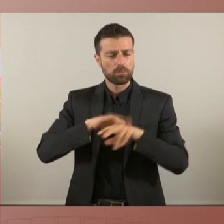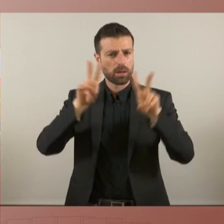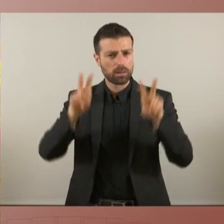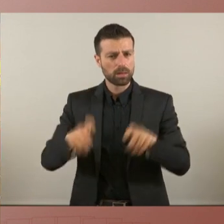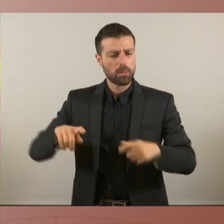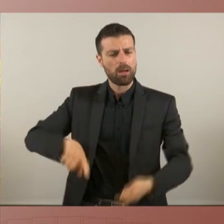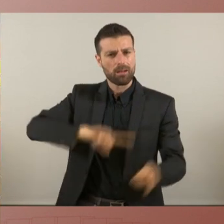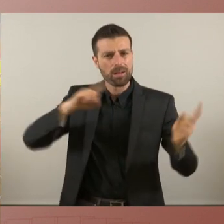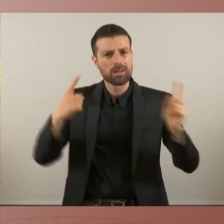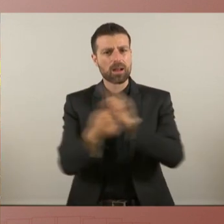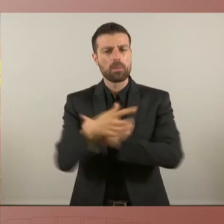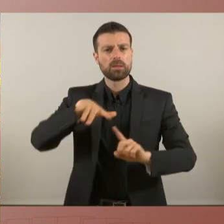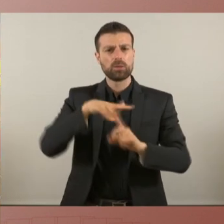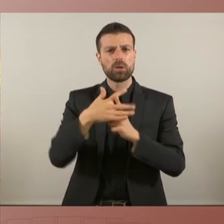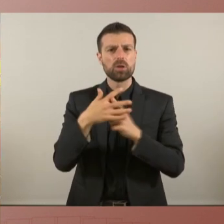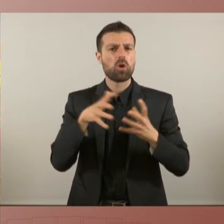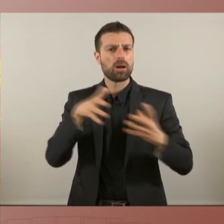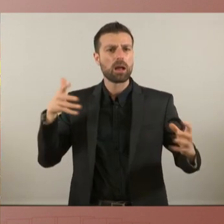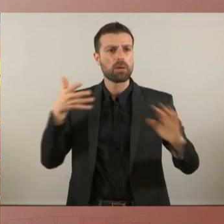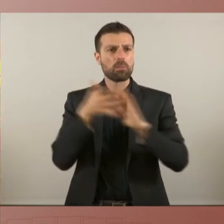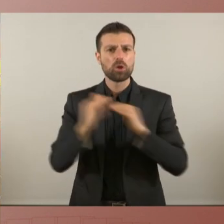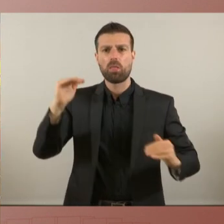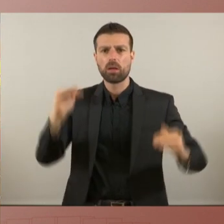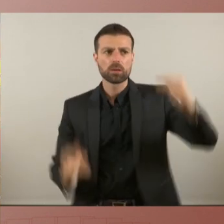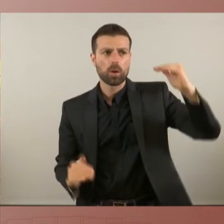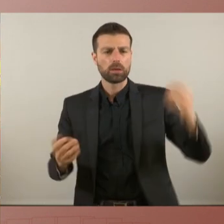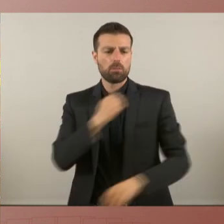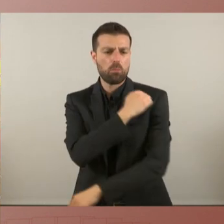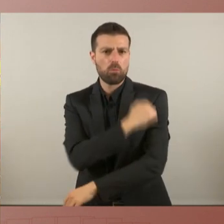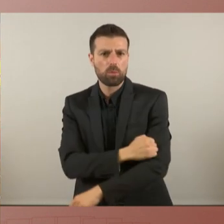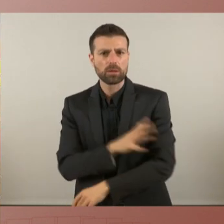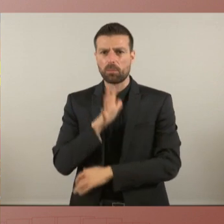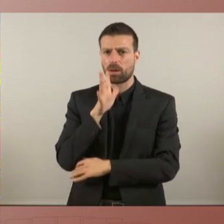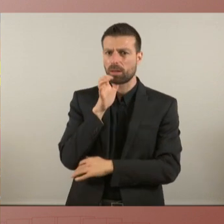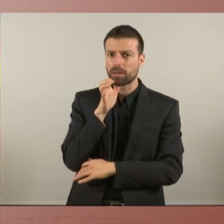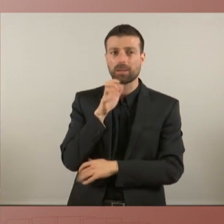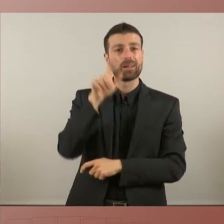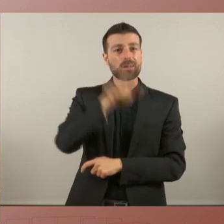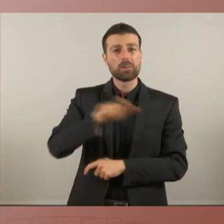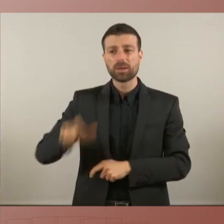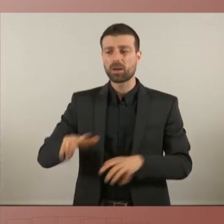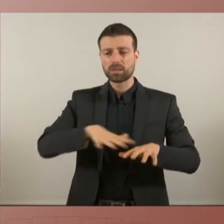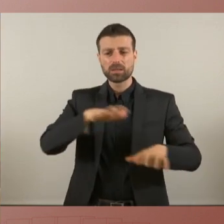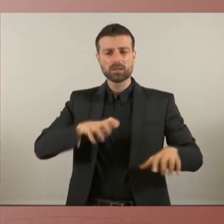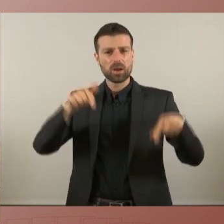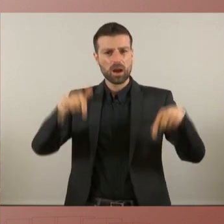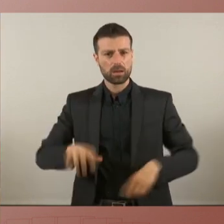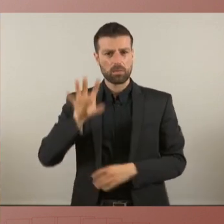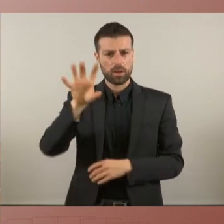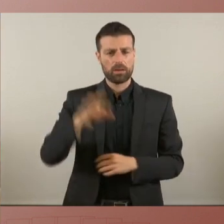la situació gravíssima de desigualtat de pobresa de precarietat de la majoria de la gent d'aquest país